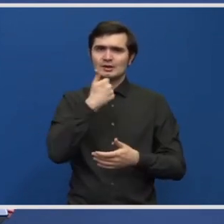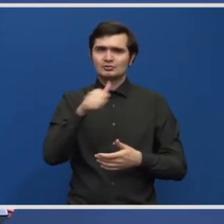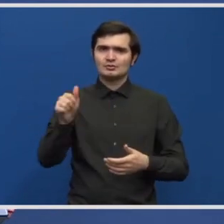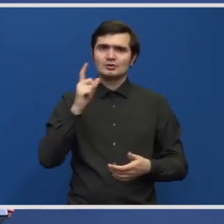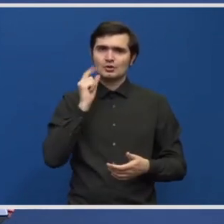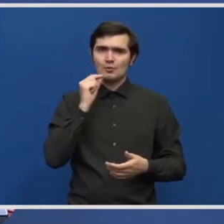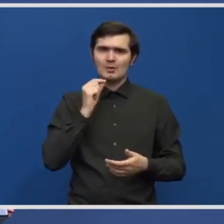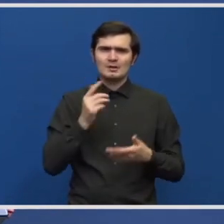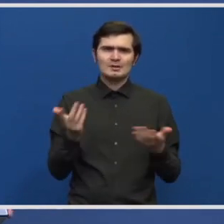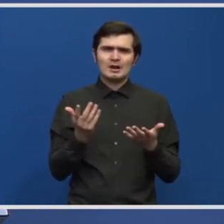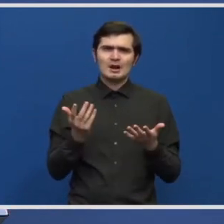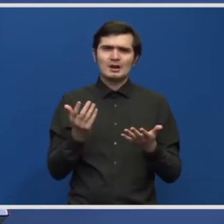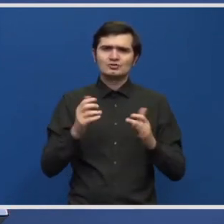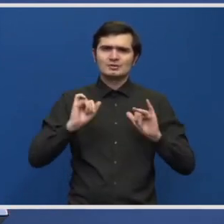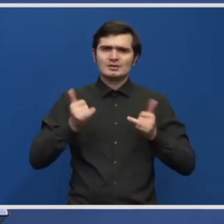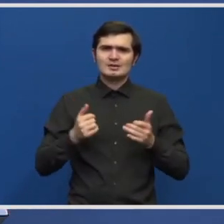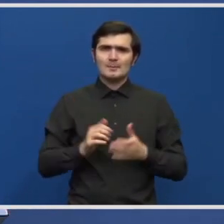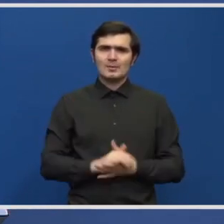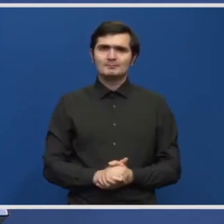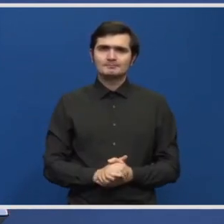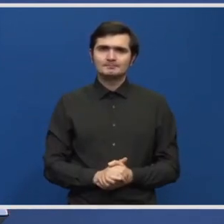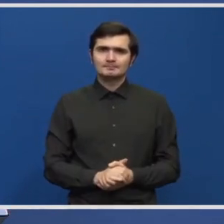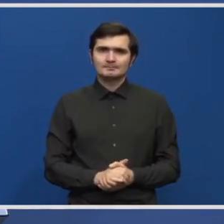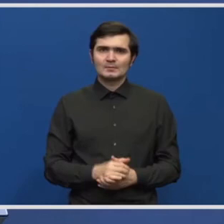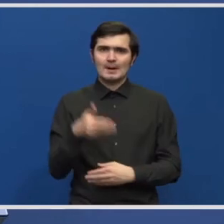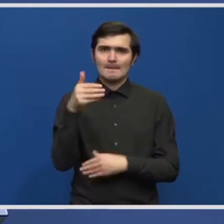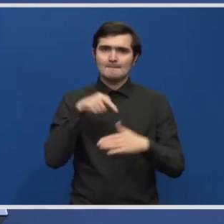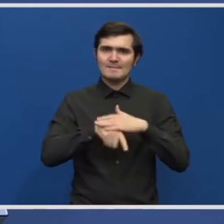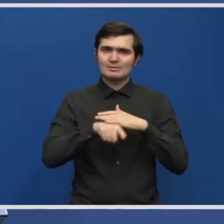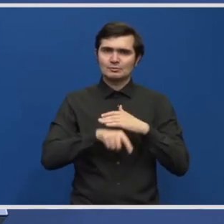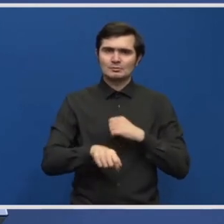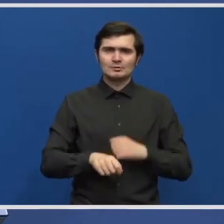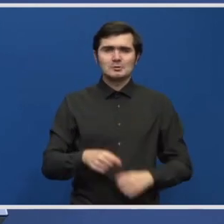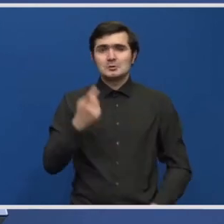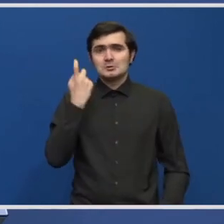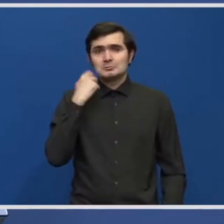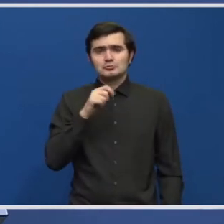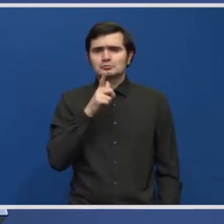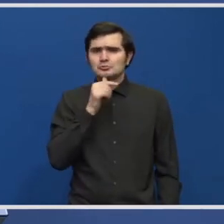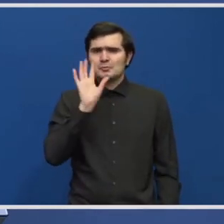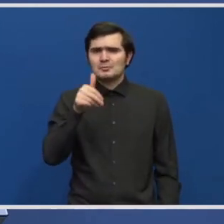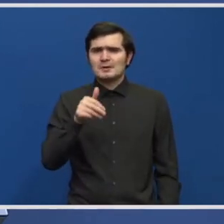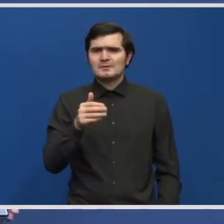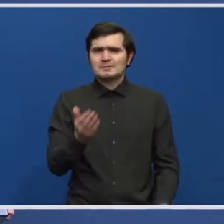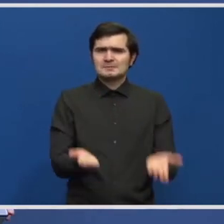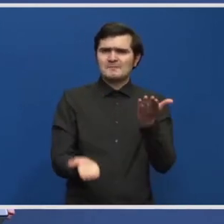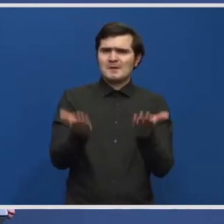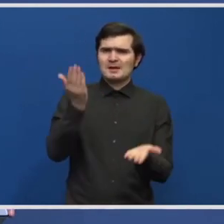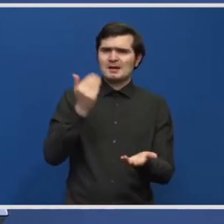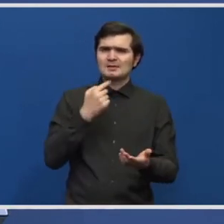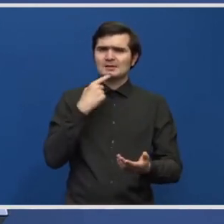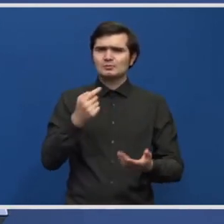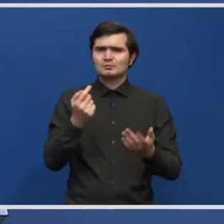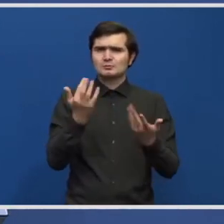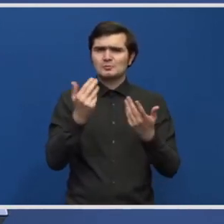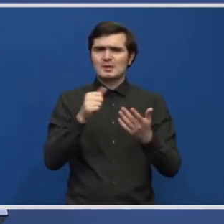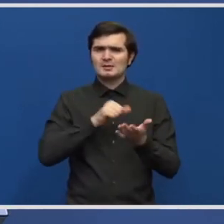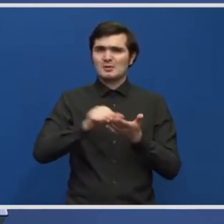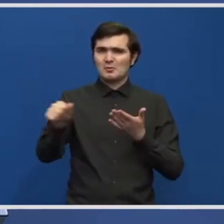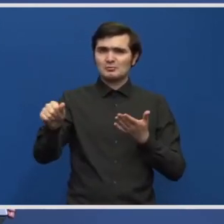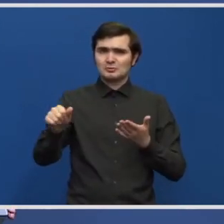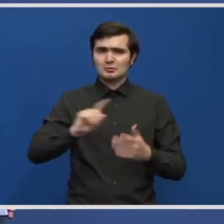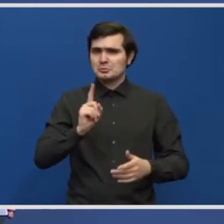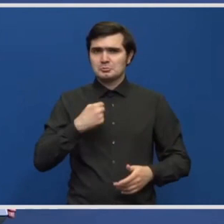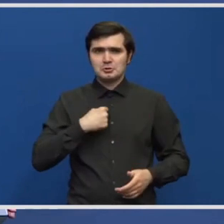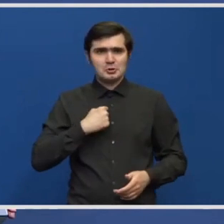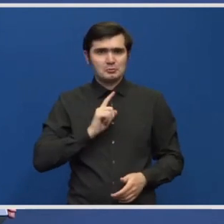Pe ce variantă se merge până la urmă? Nu știu de unde sunt variantele acestea și nici cifrele de concedieri, în orice caz nu